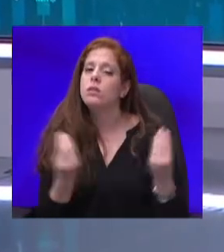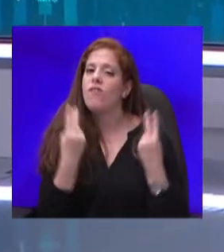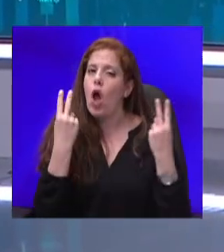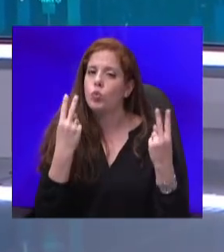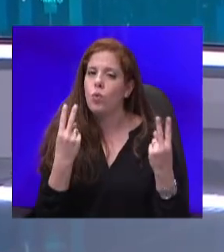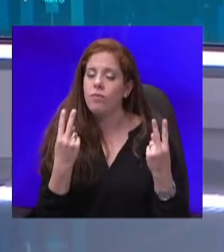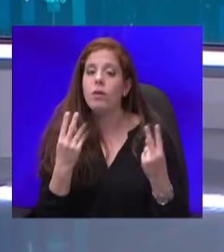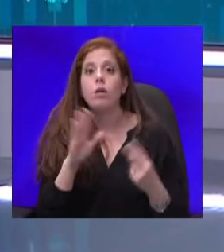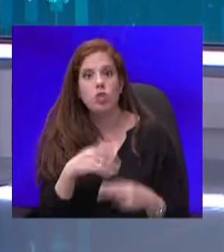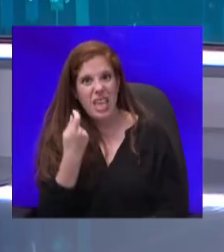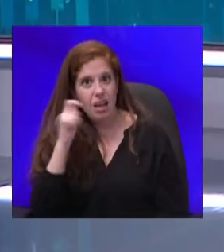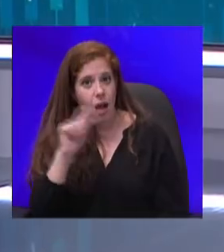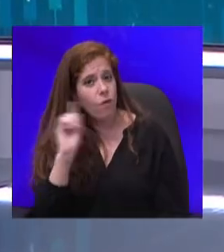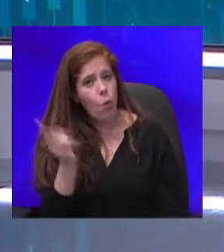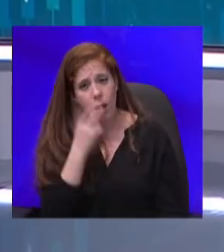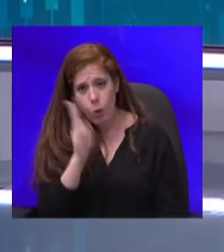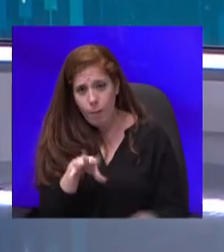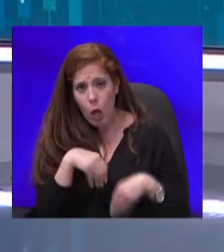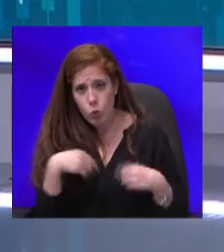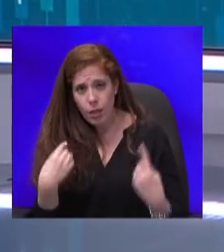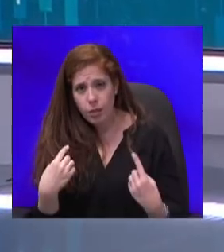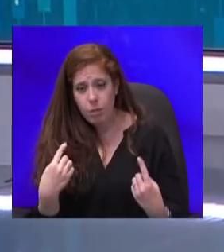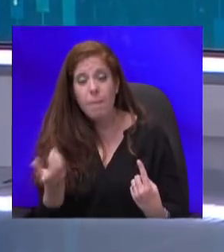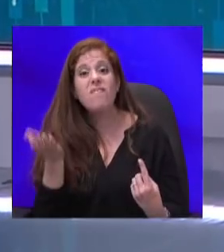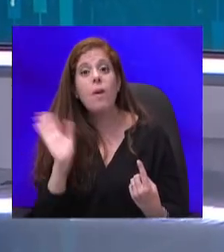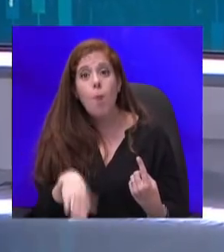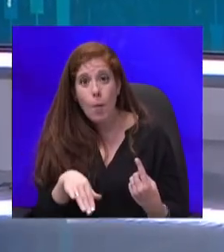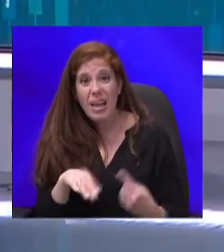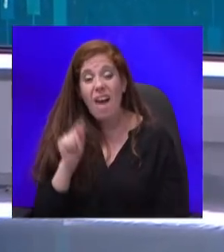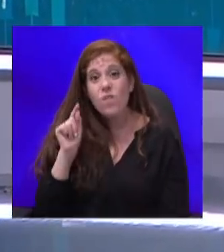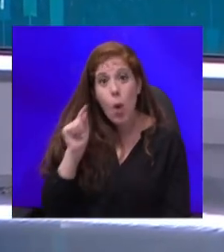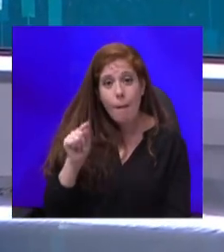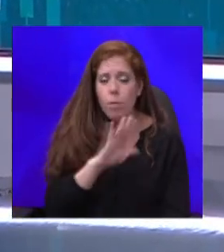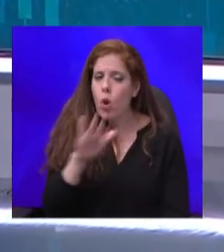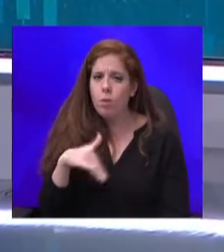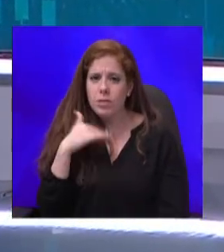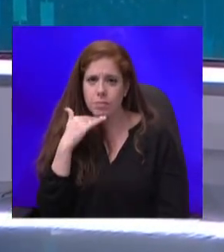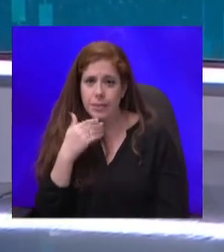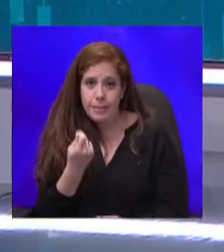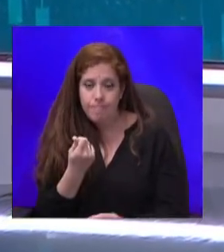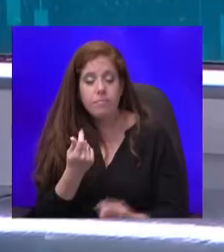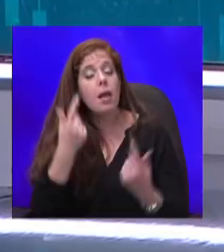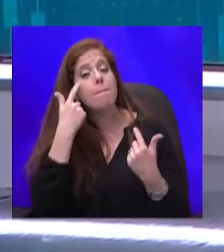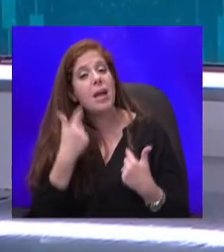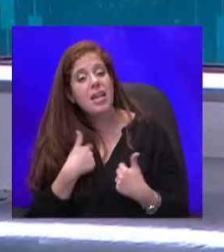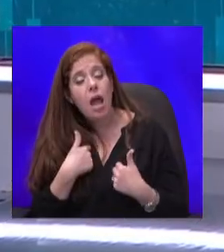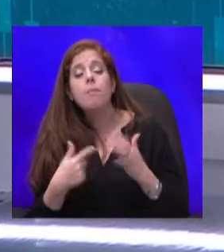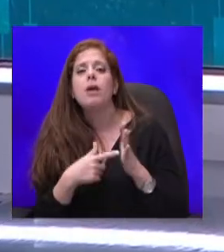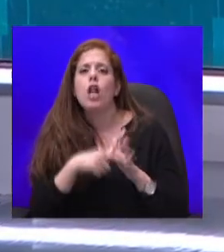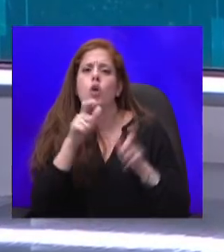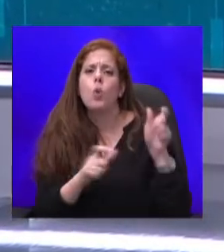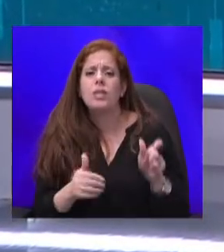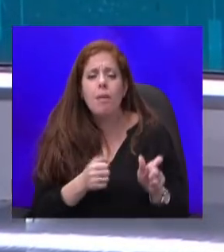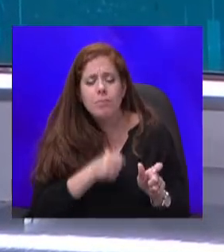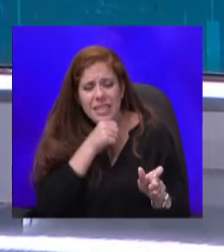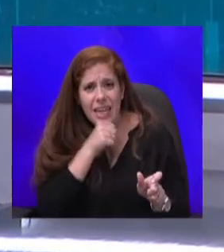יכולים להרשות אותו לעצמם. ובכל מקרה, אפילו הם לא מספיקים. בעיניי, מאחר שאוכלוסייה מזדקנת, הממשלה הייתה יכולה לתת